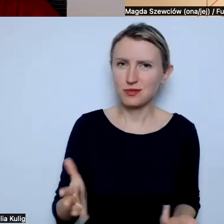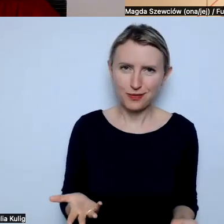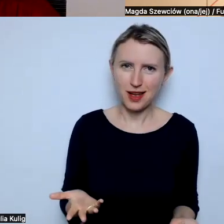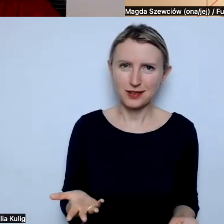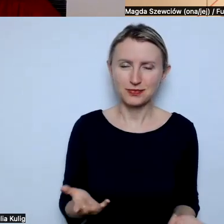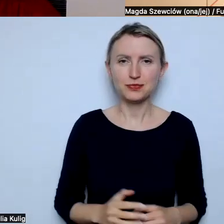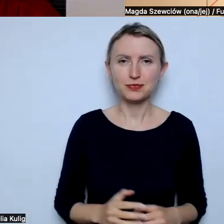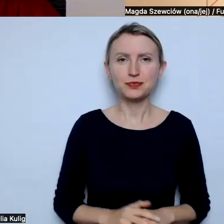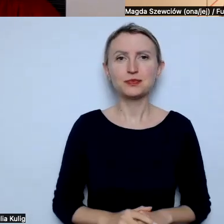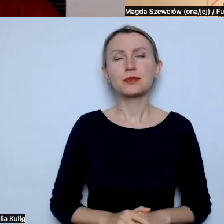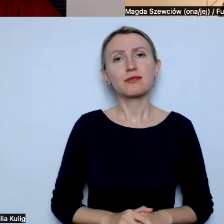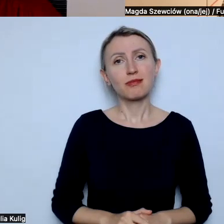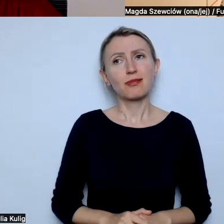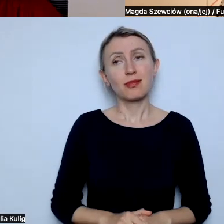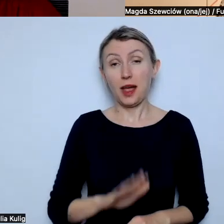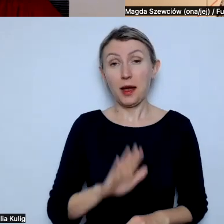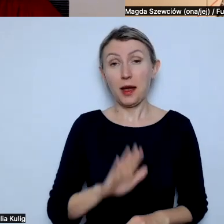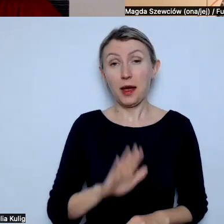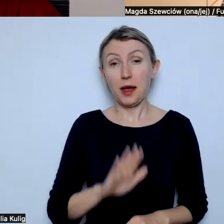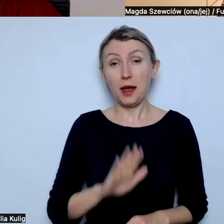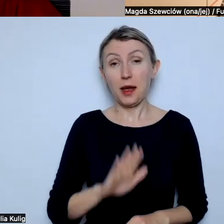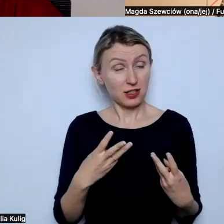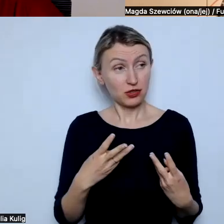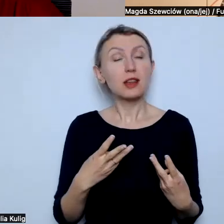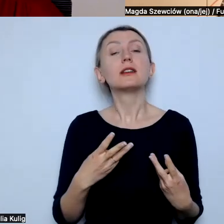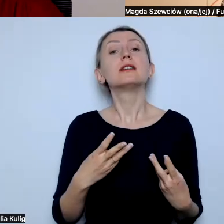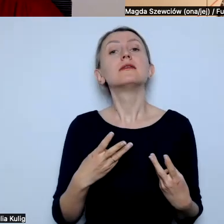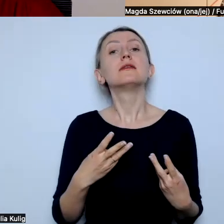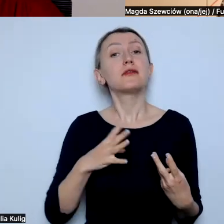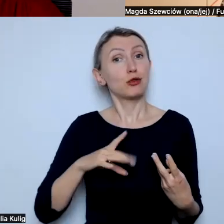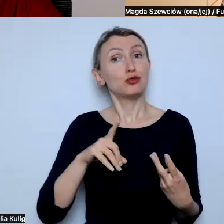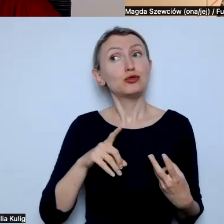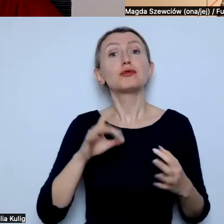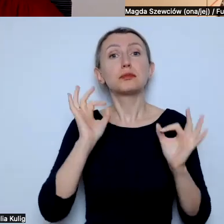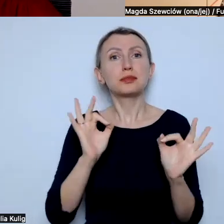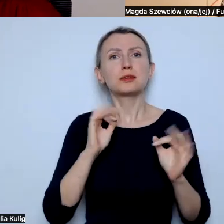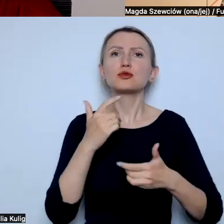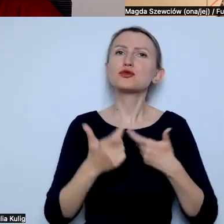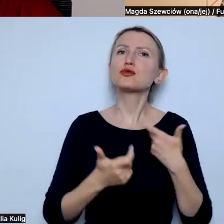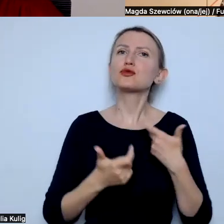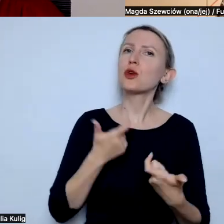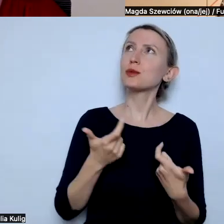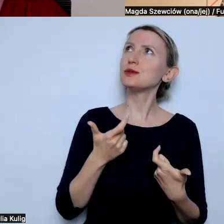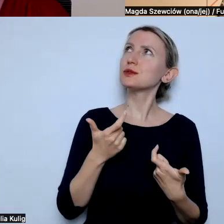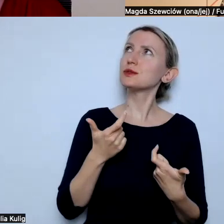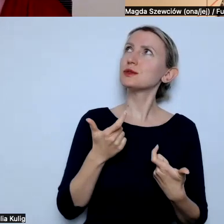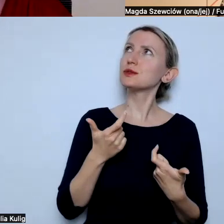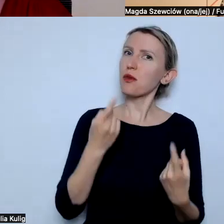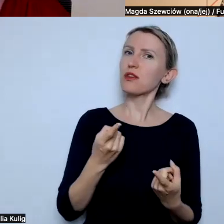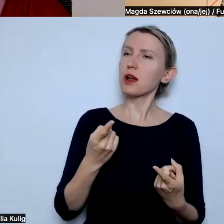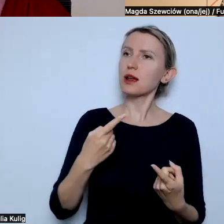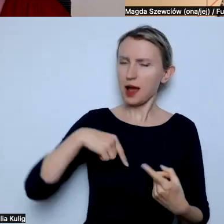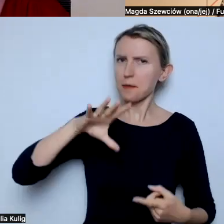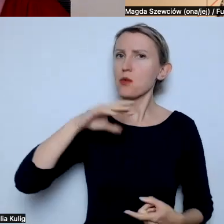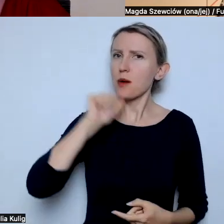w swoim życiu, to warto zrobić coś, żeby właśnie mu powiedzieć hej, próbowałam,